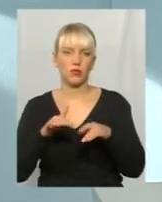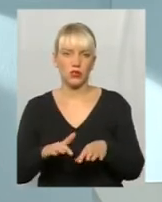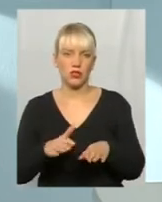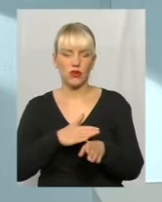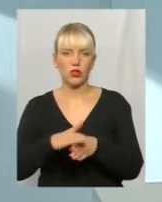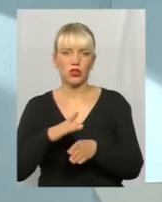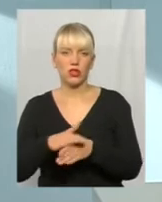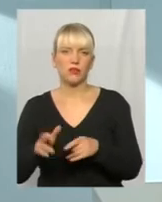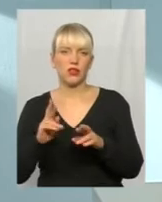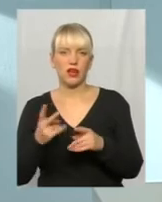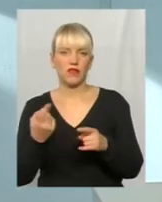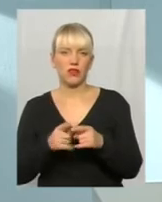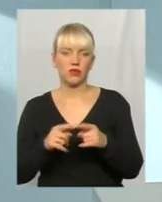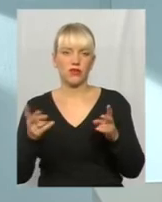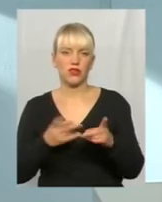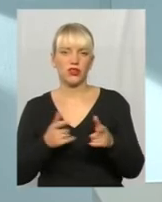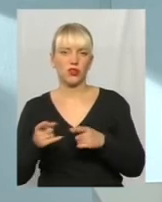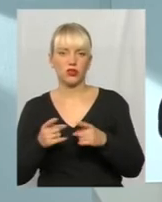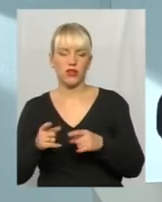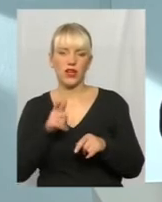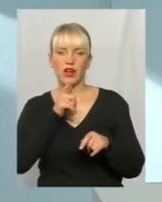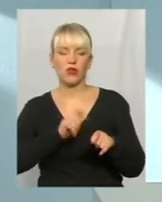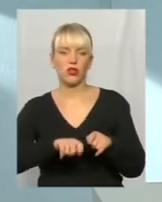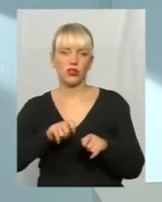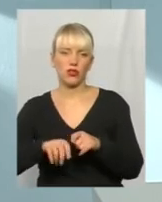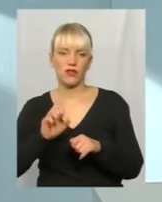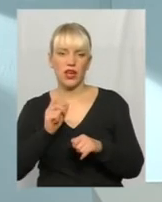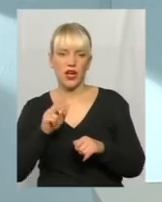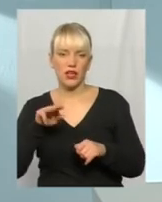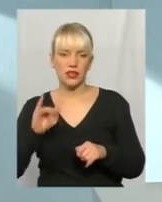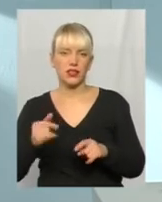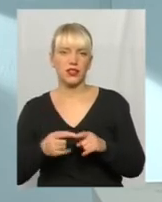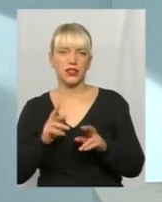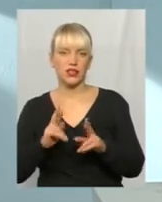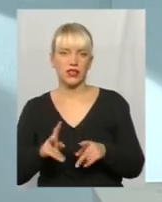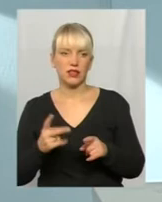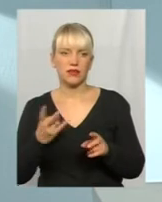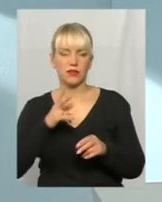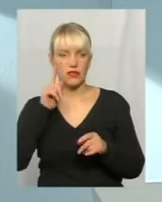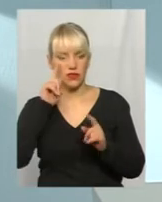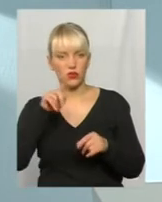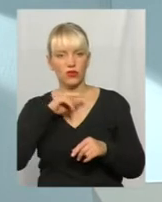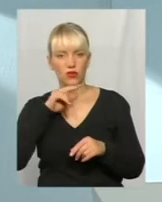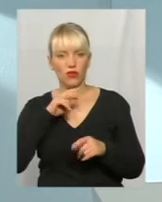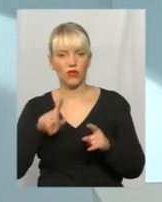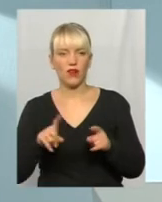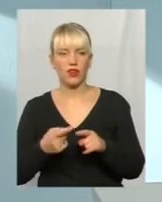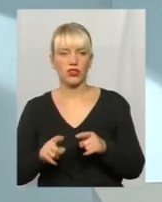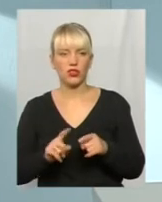витримувати, як вони мають готувати регуляторні акти, а треба звернути увагу, що фактично сьогодні